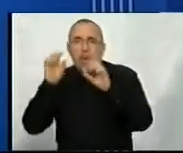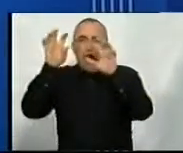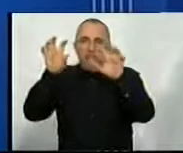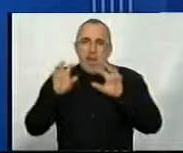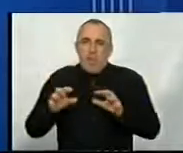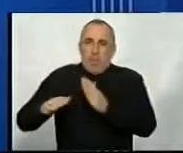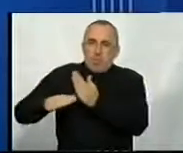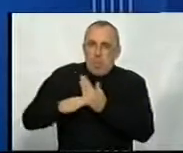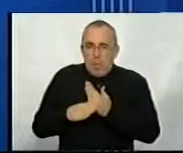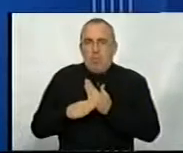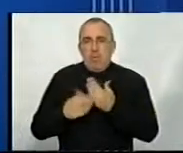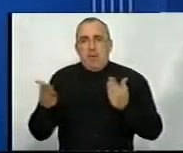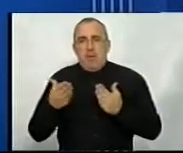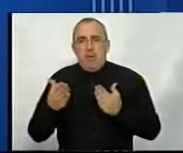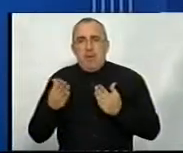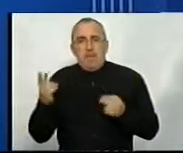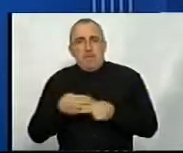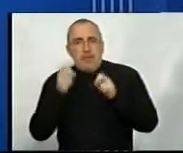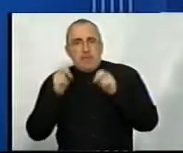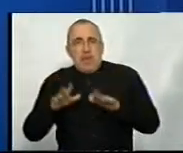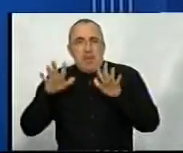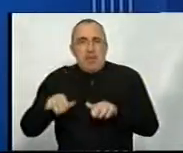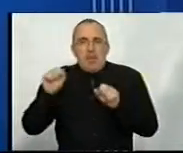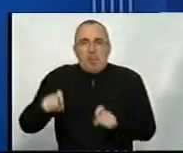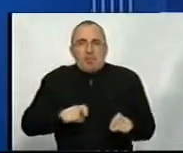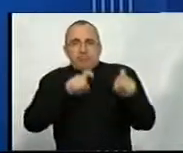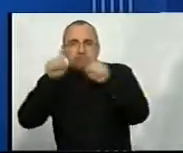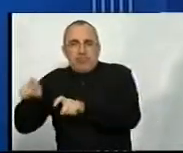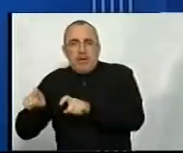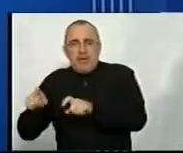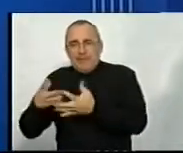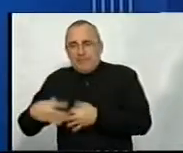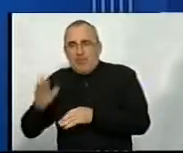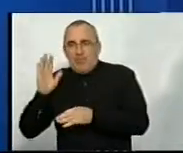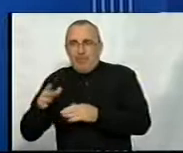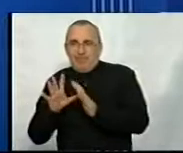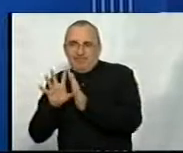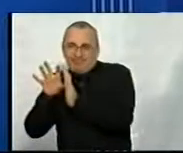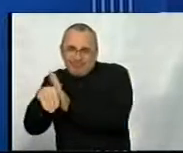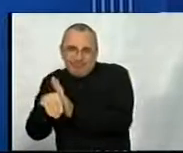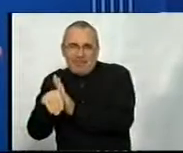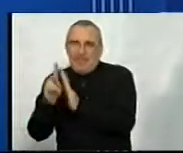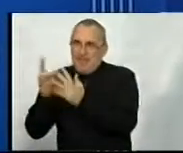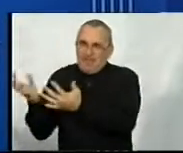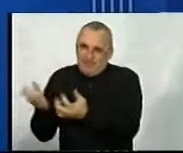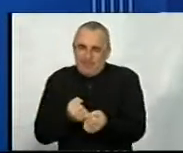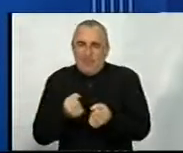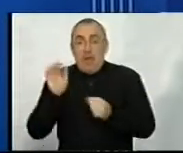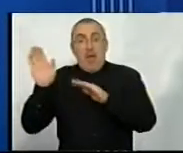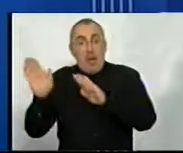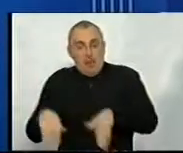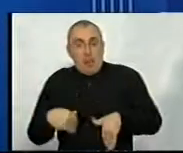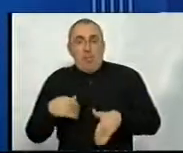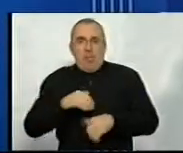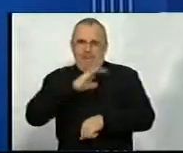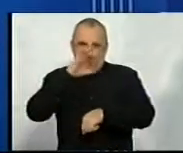допомогою, в яке безпечне місце вона може переїхати з дітьми, де її приютять. І лише потім поставити